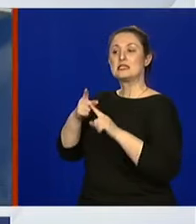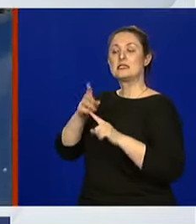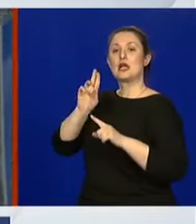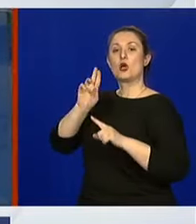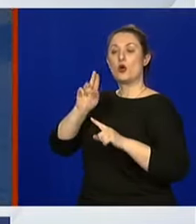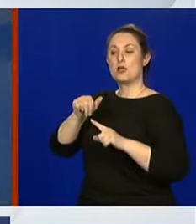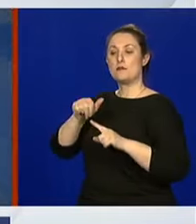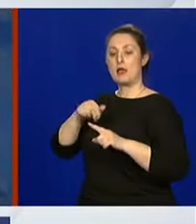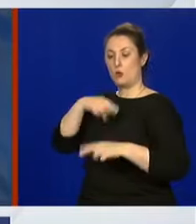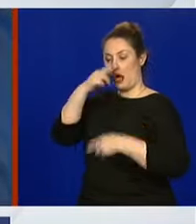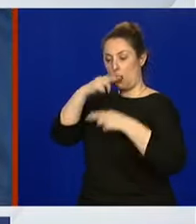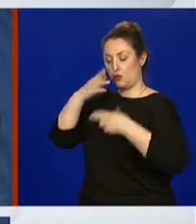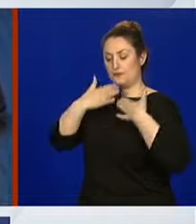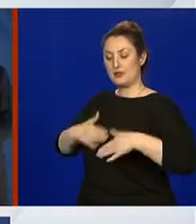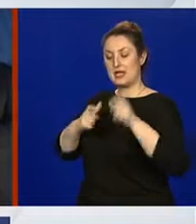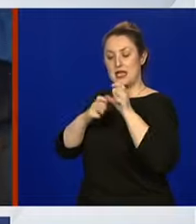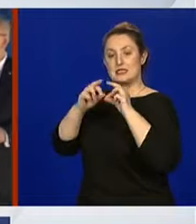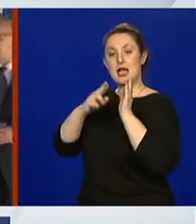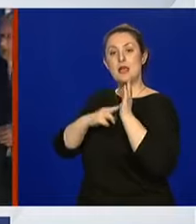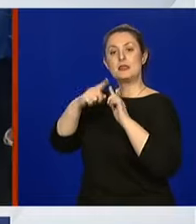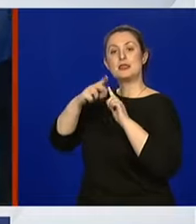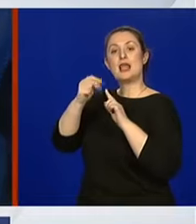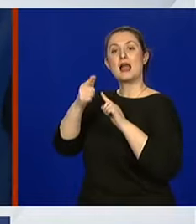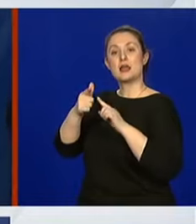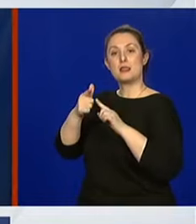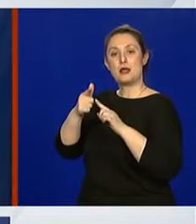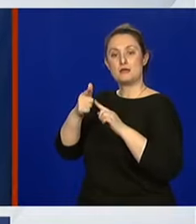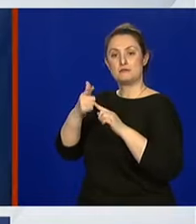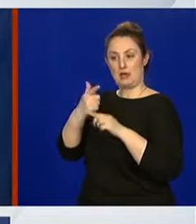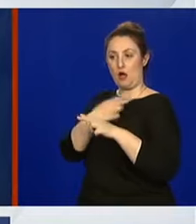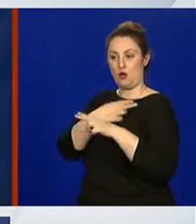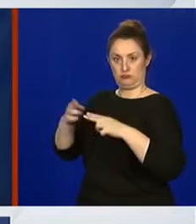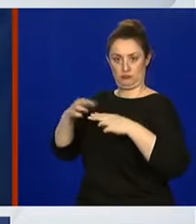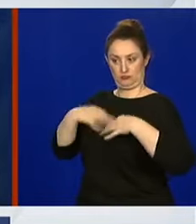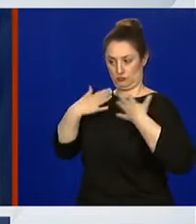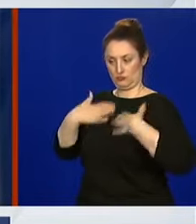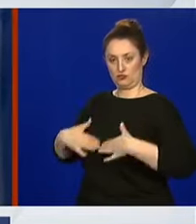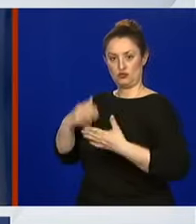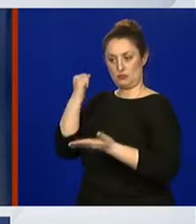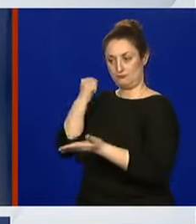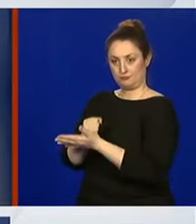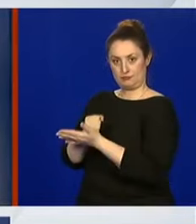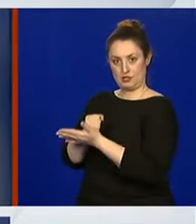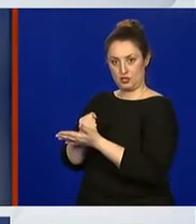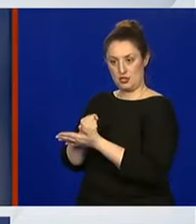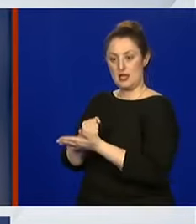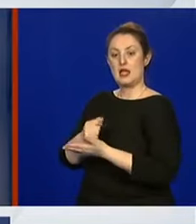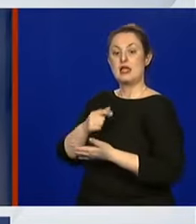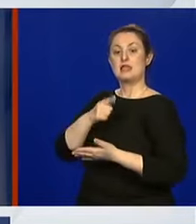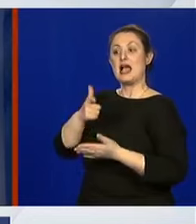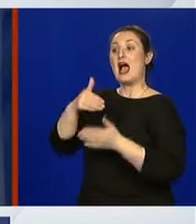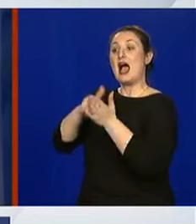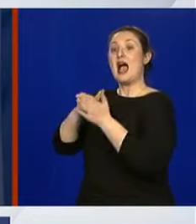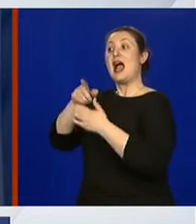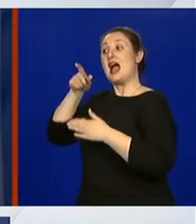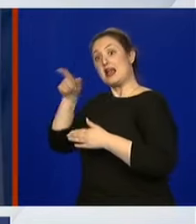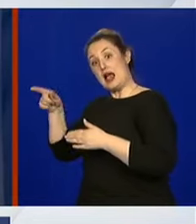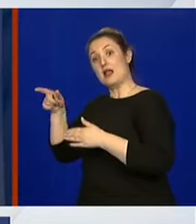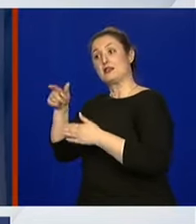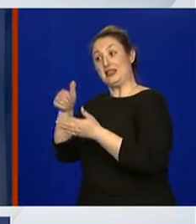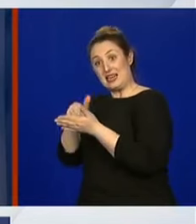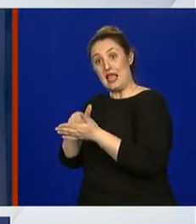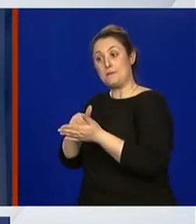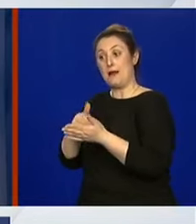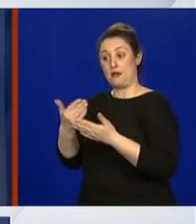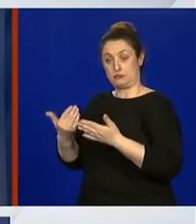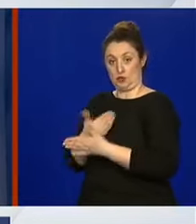iskaznice. Naime, mnogim djelatnostima su za rad potrebne važeće sanitarne iskaznice, a HZJZ i Štampar